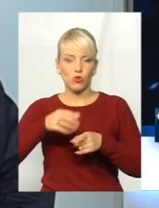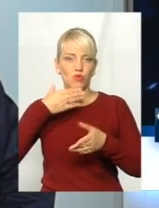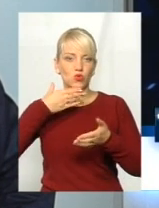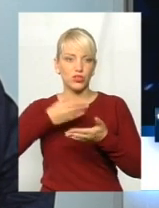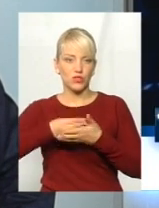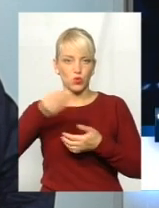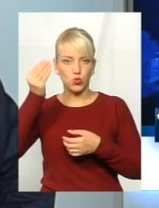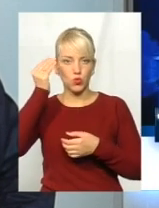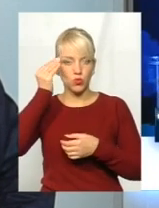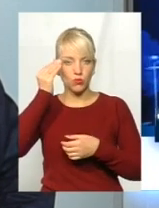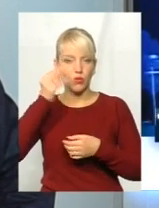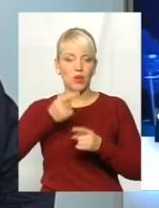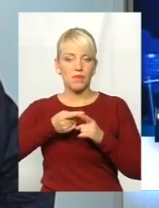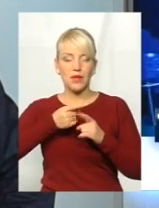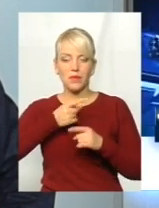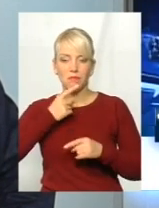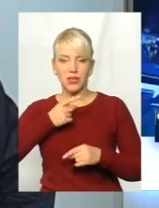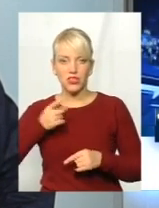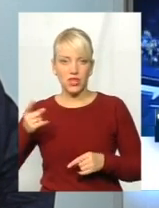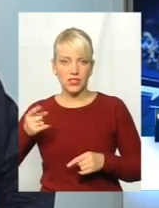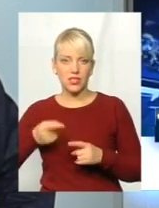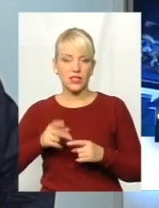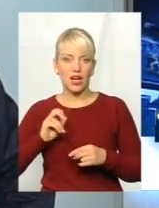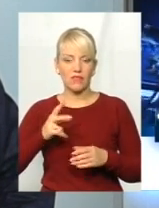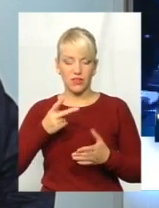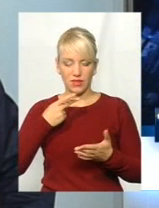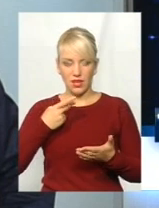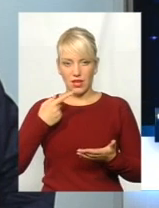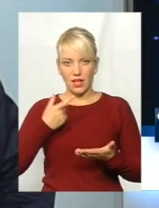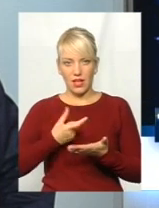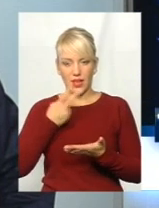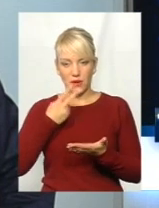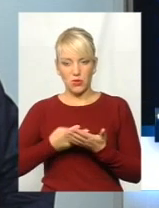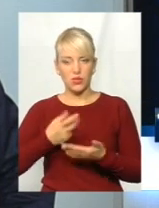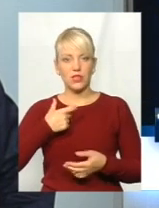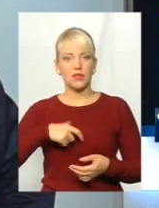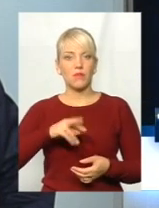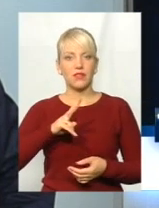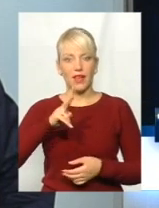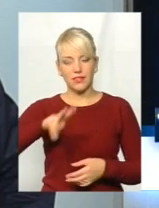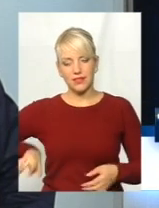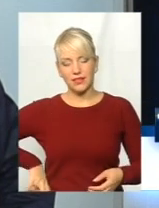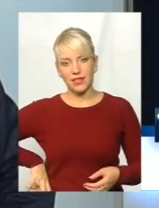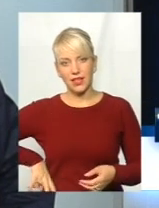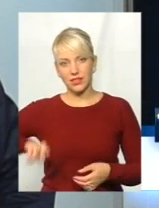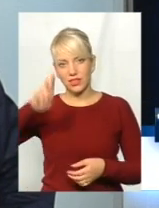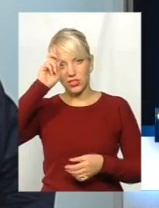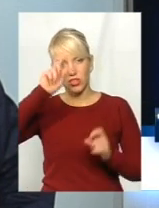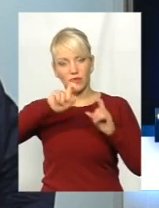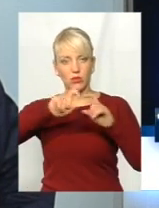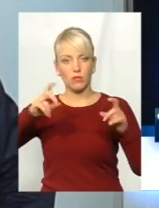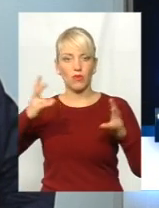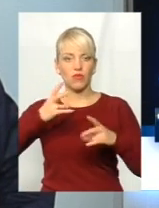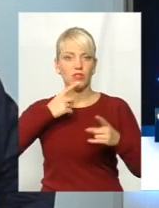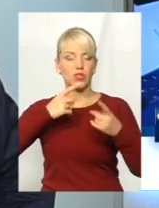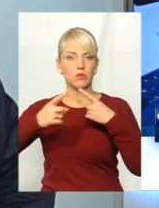печаток. Тому, як він електриченост депресентує себе, як директор. Безумовно українською підприємства, розсловитися українською